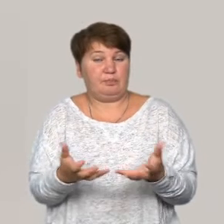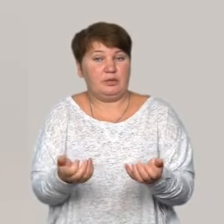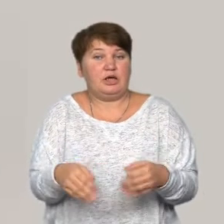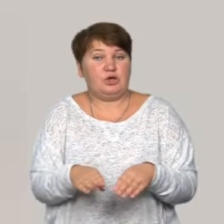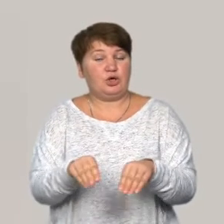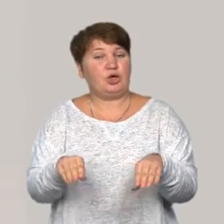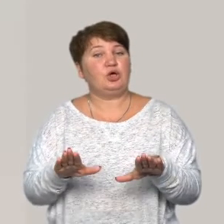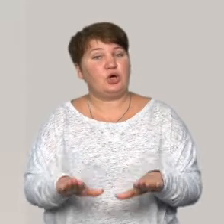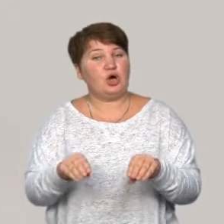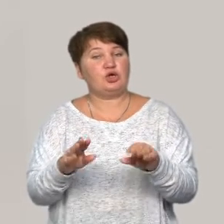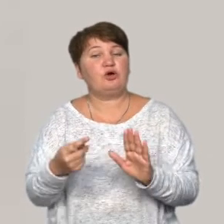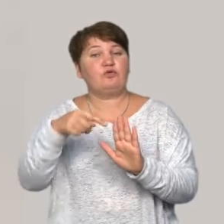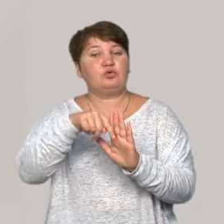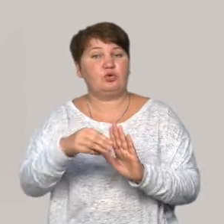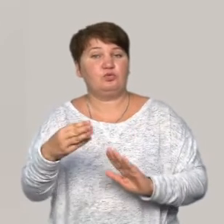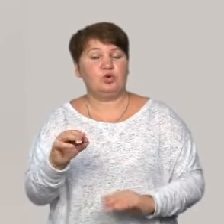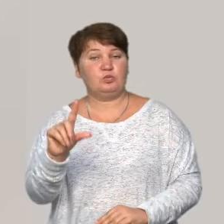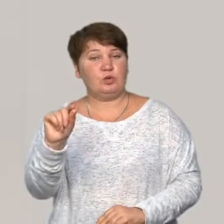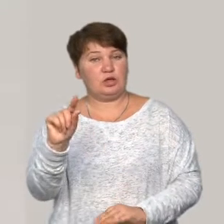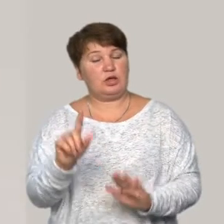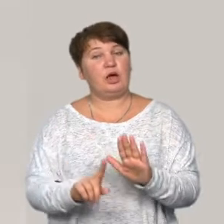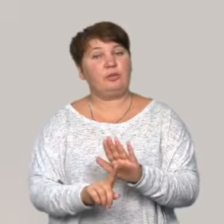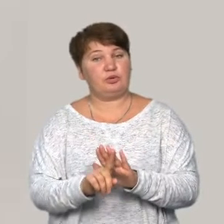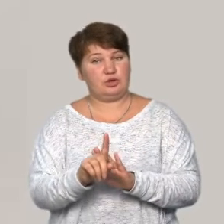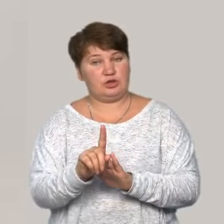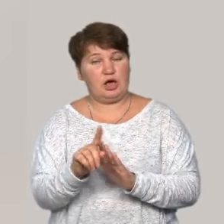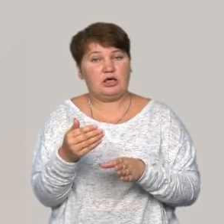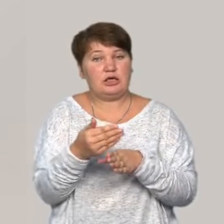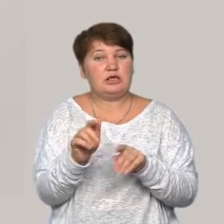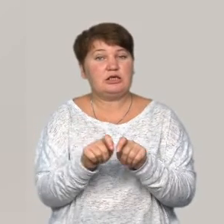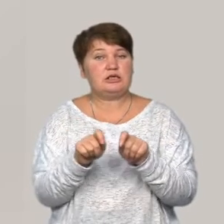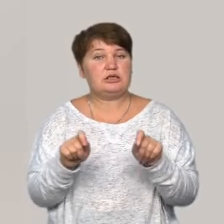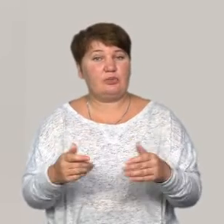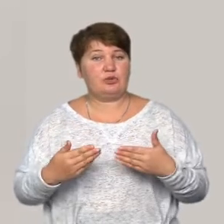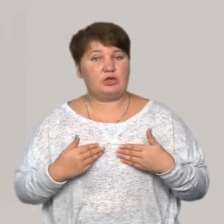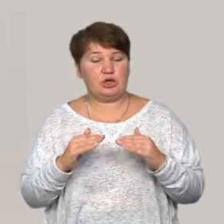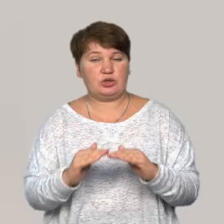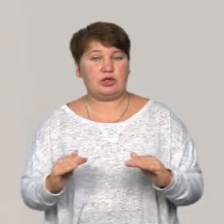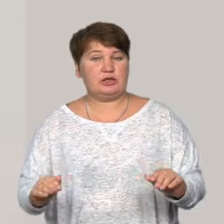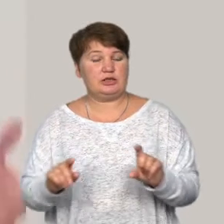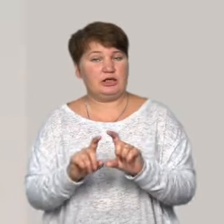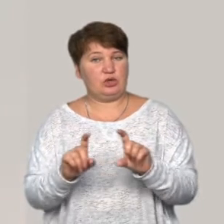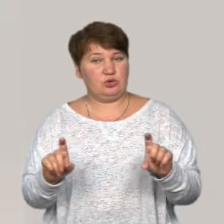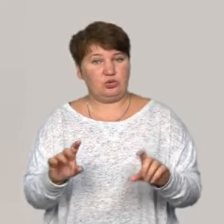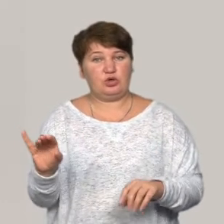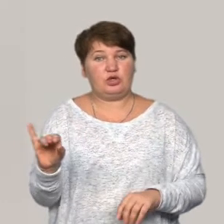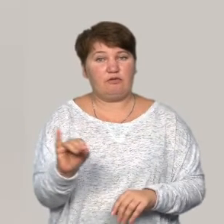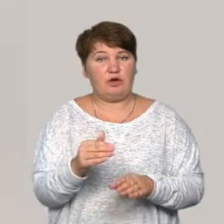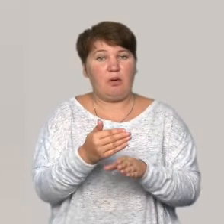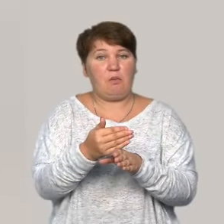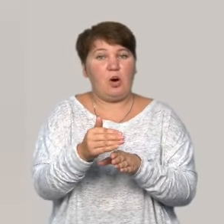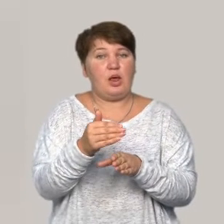заключається в тому, що з понеділка ми починаємо запуск наших дитячих садочків і поетапно,